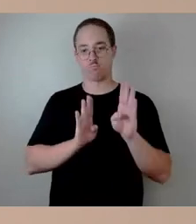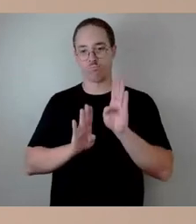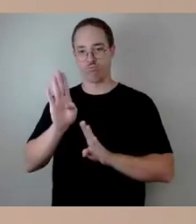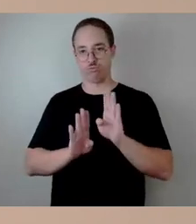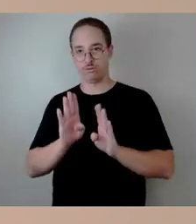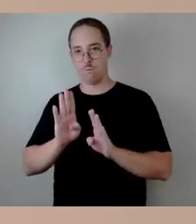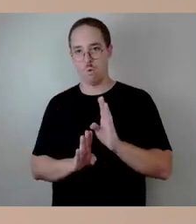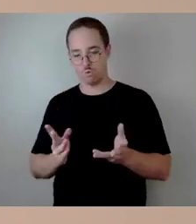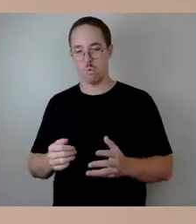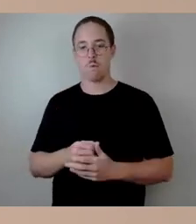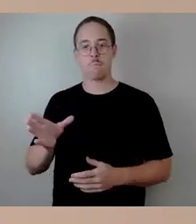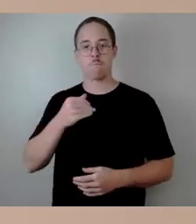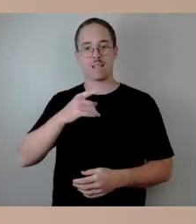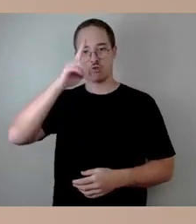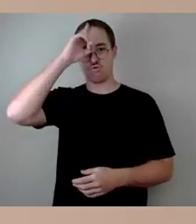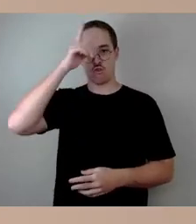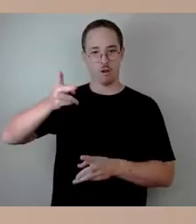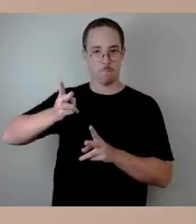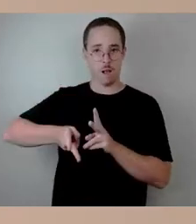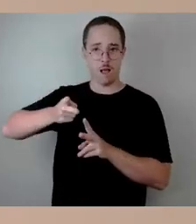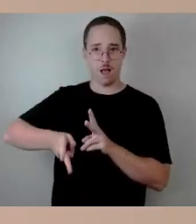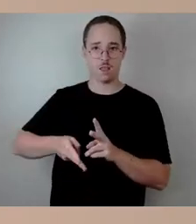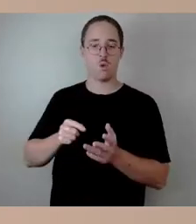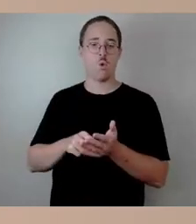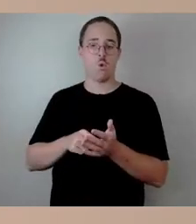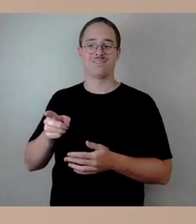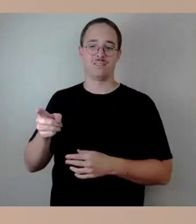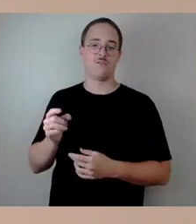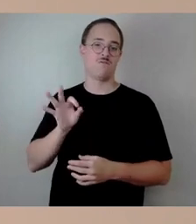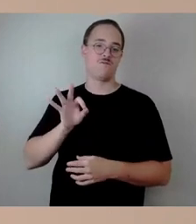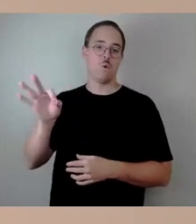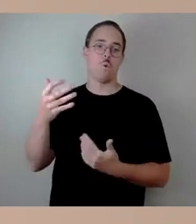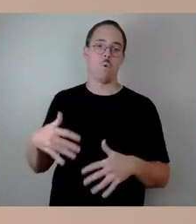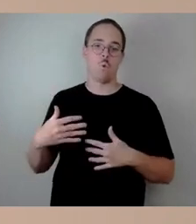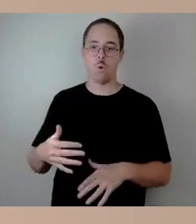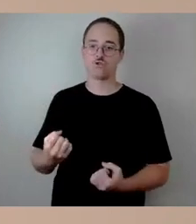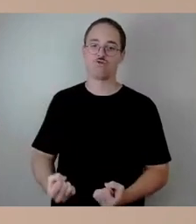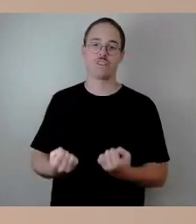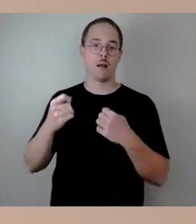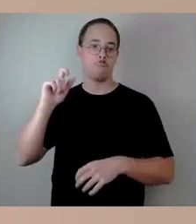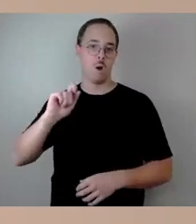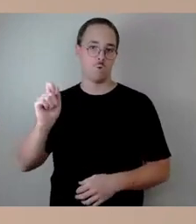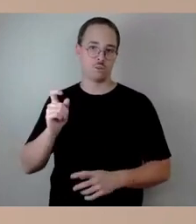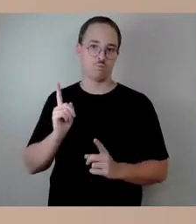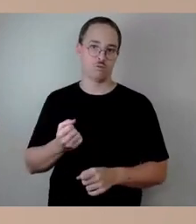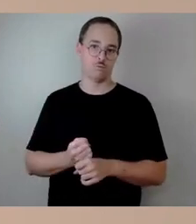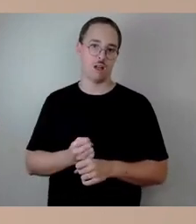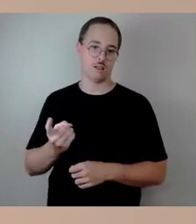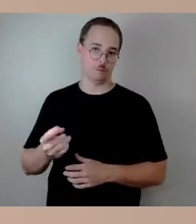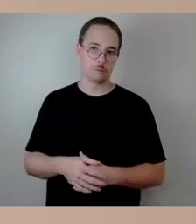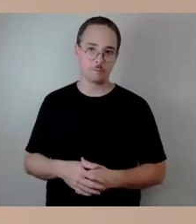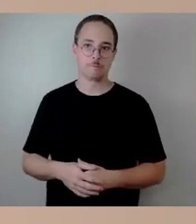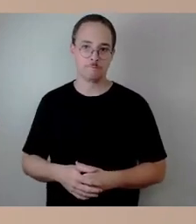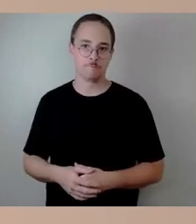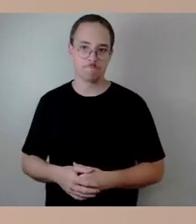bedeutet für die Eisenbahn, also die Deutsche Bahn AG. Und insofern müssen die, wer sich mit dem Thema